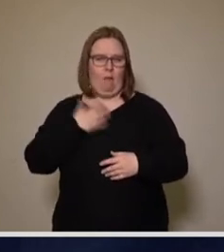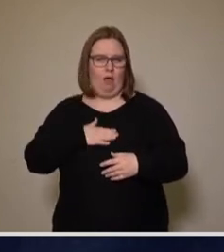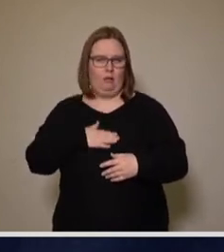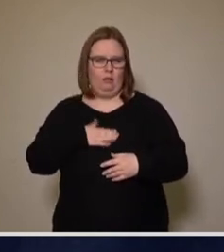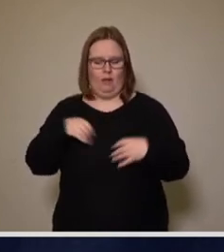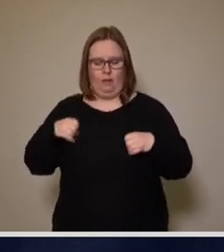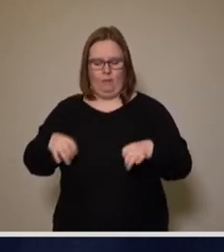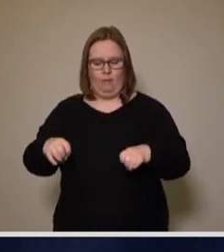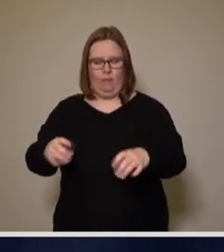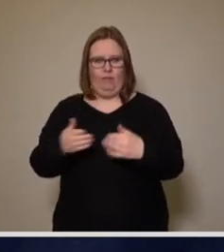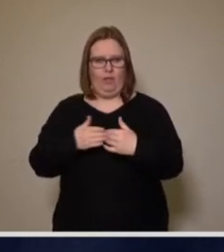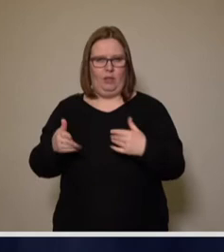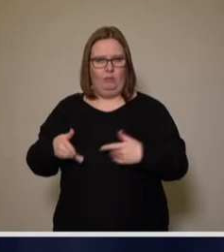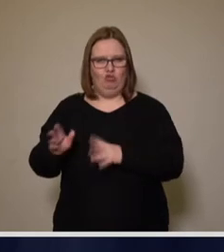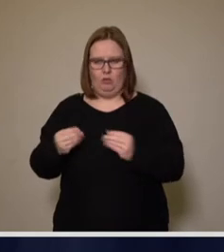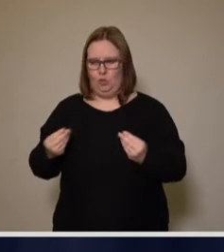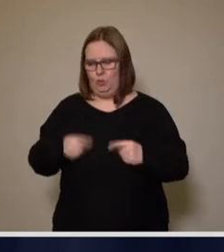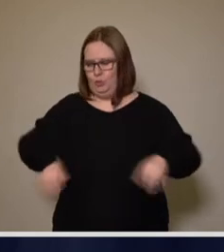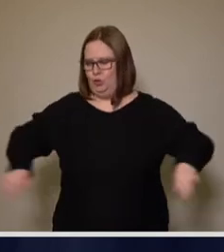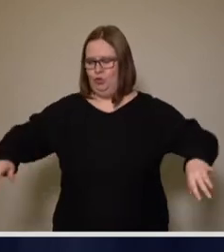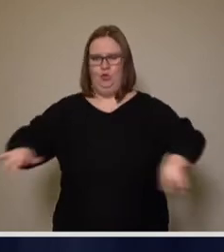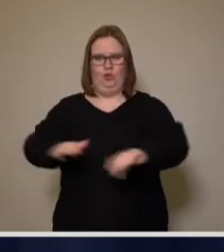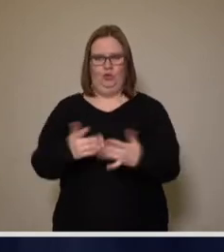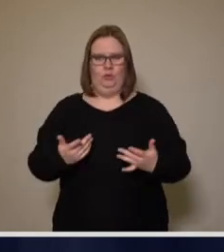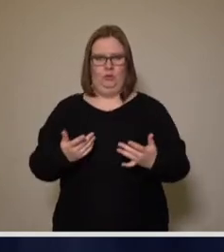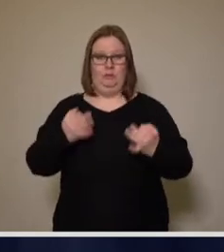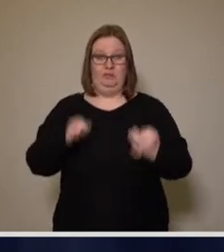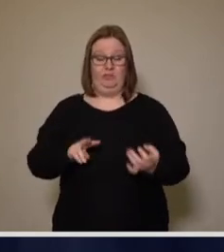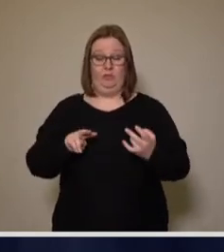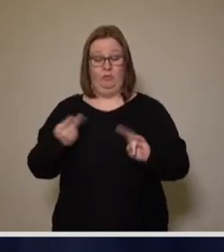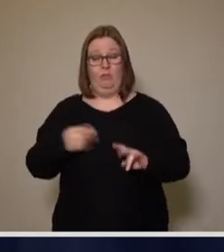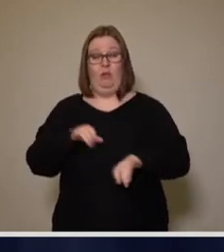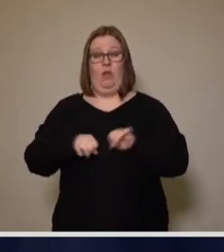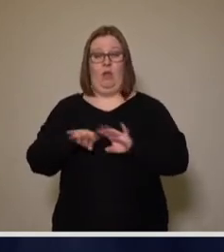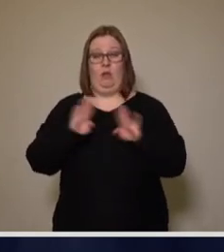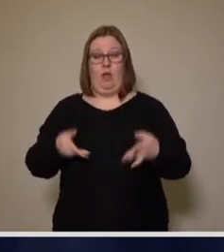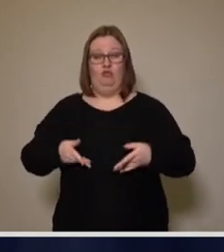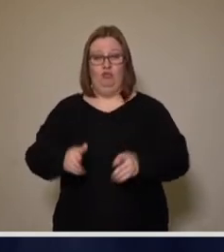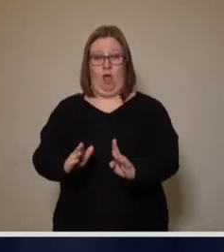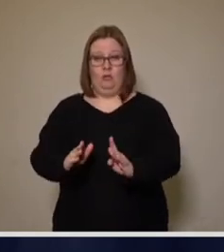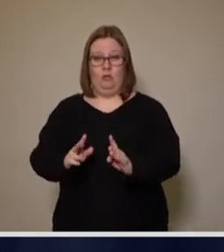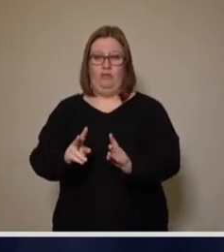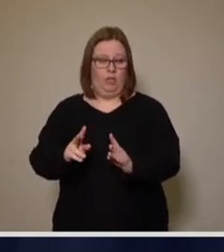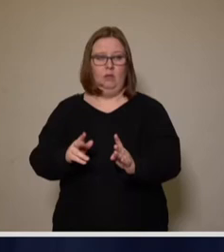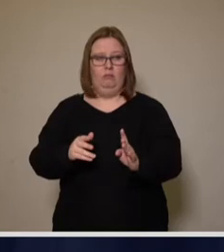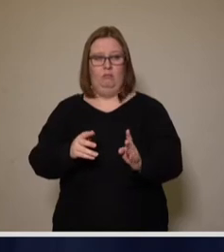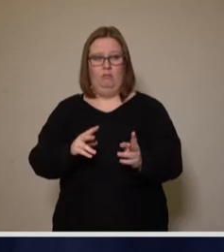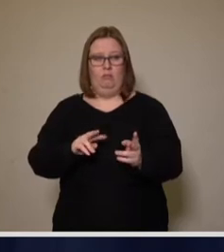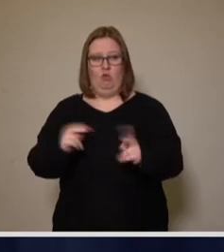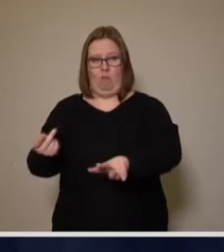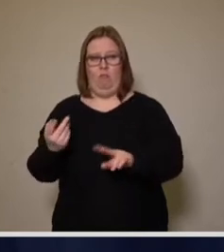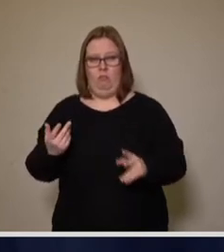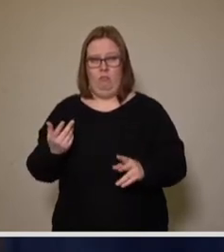Nebenstraßen dort so ist, jetzt auf der Radeberger Straße, wo es genauso gewesen ist, abgewichen. Das hat man